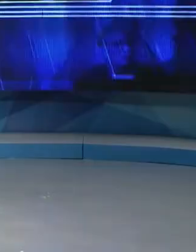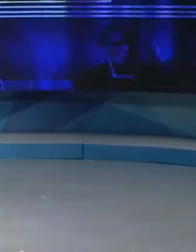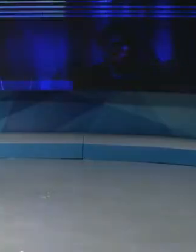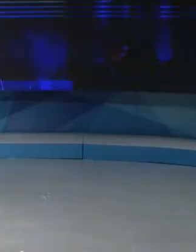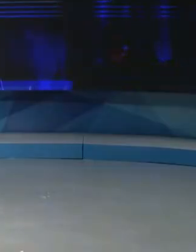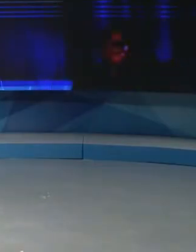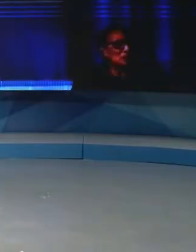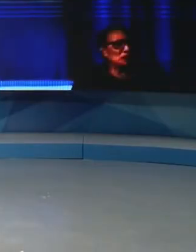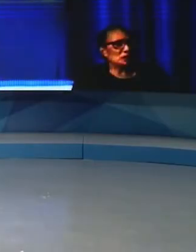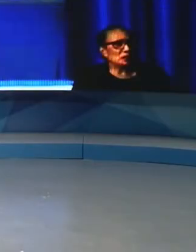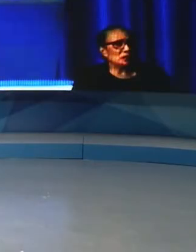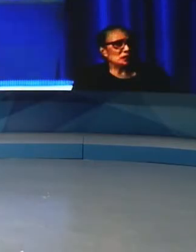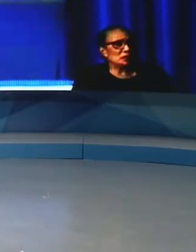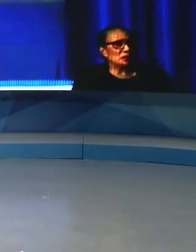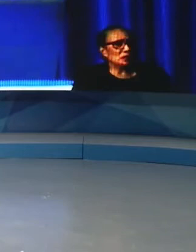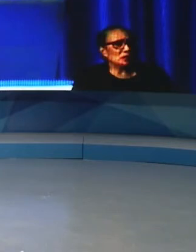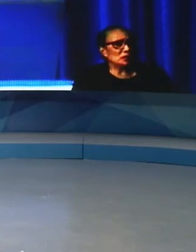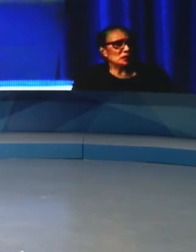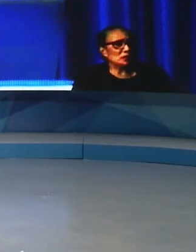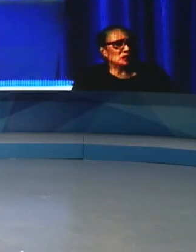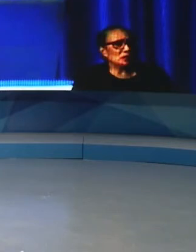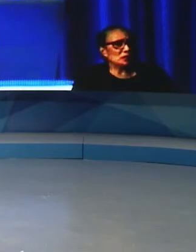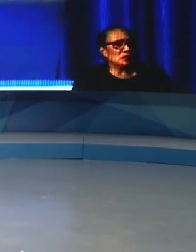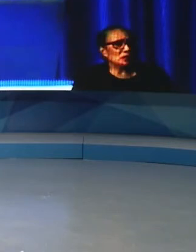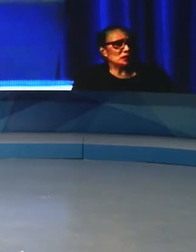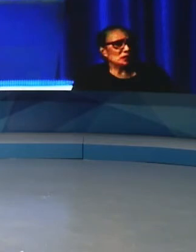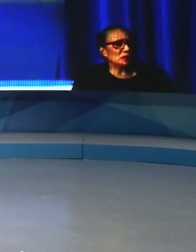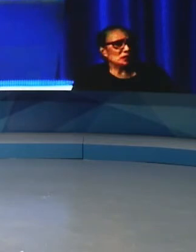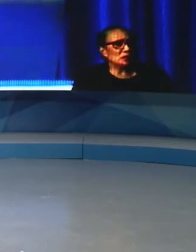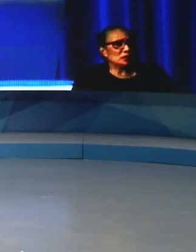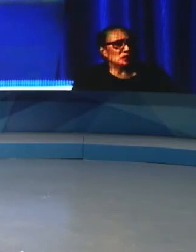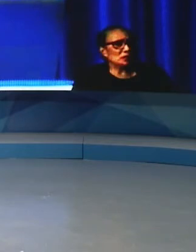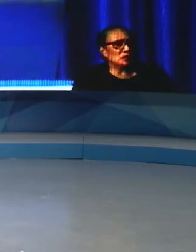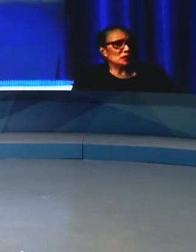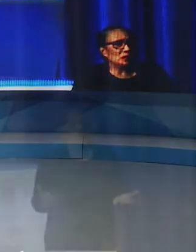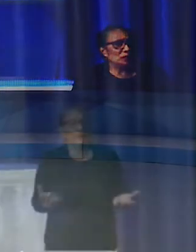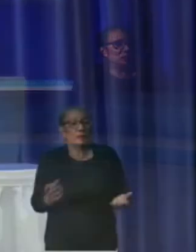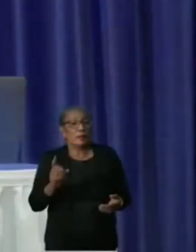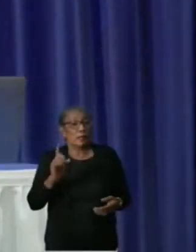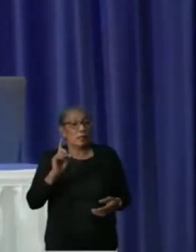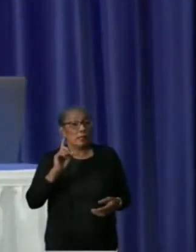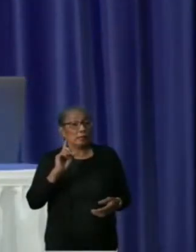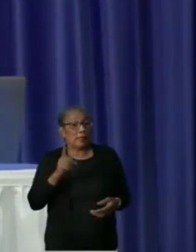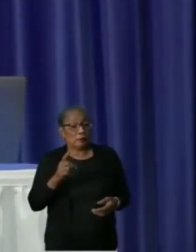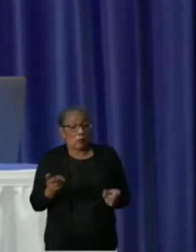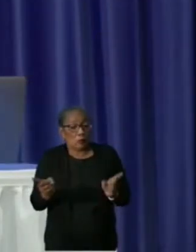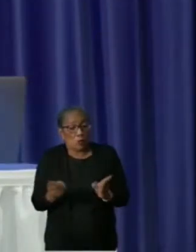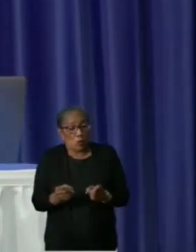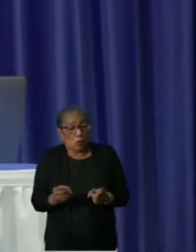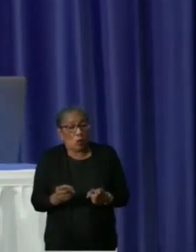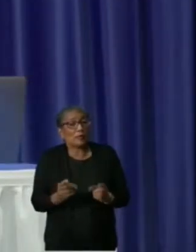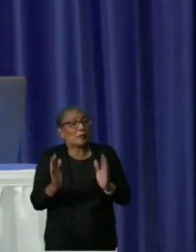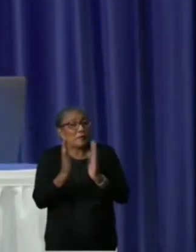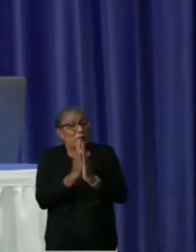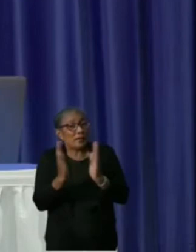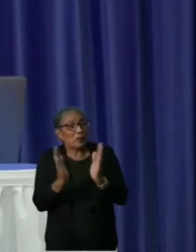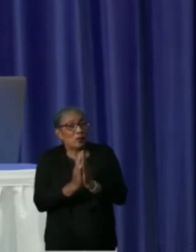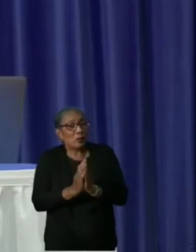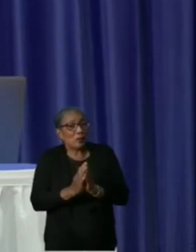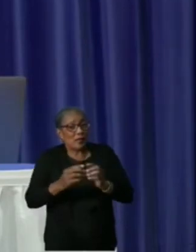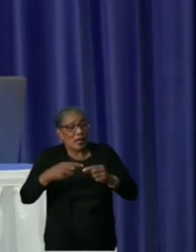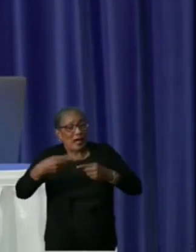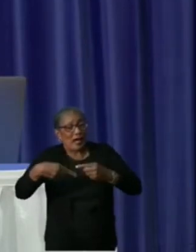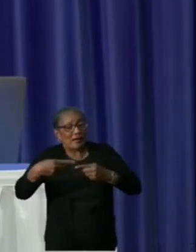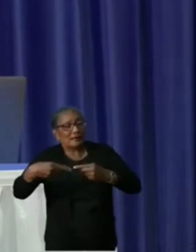Het hoge aantal coronadoden deze maand is een afspiegeling van het hoge aantal positieven een aantal weken geleden.